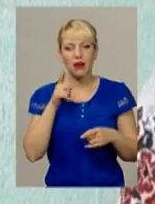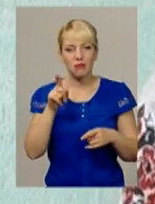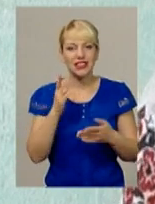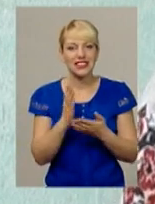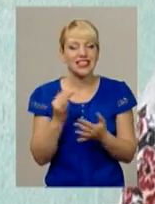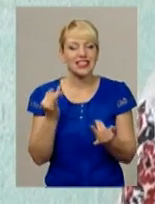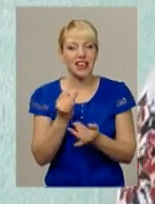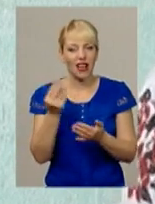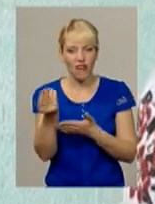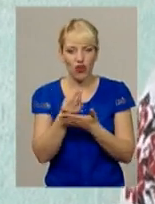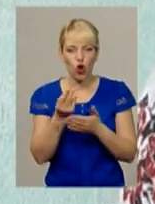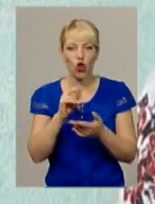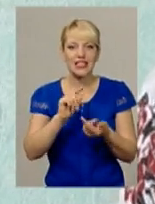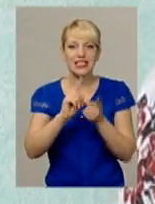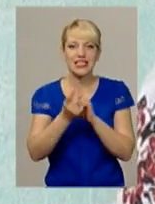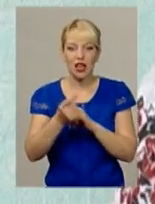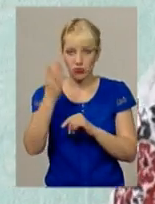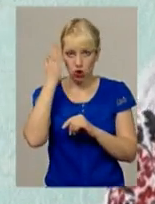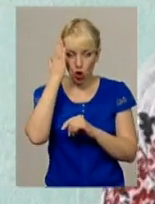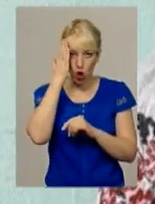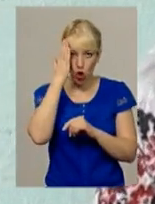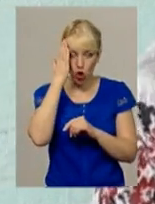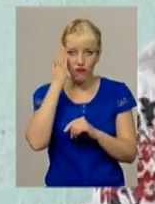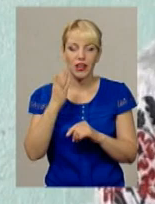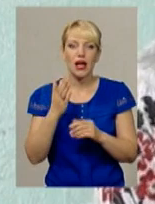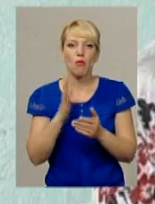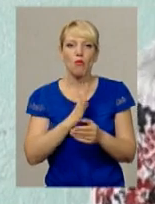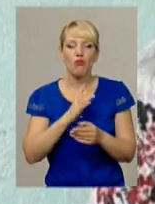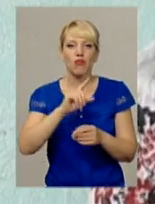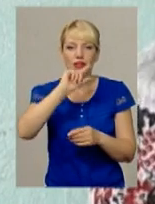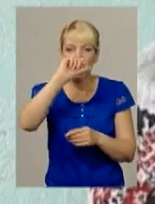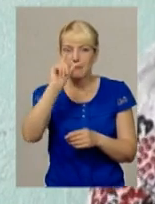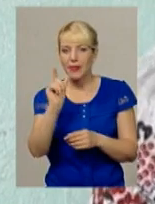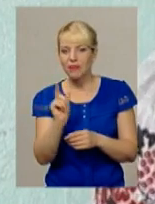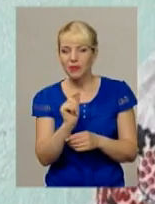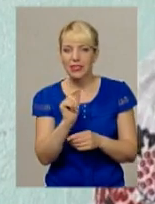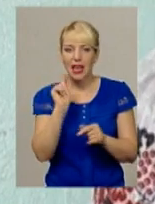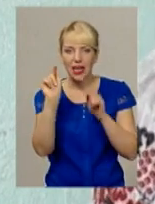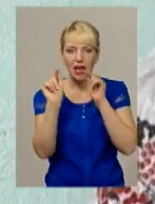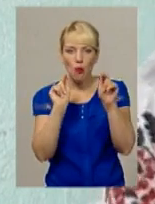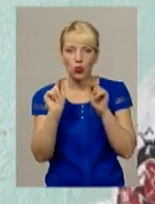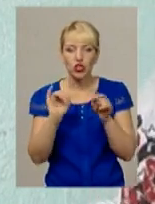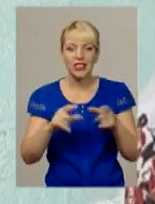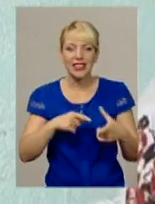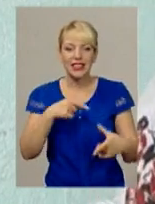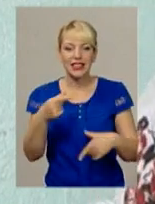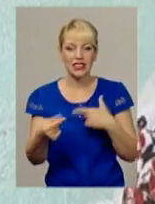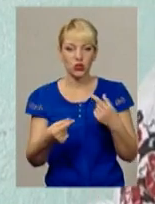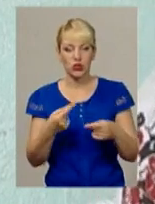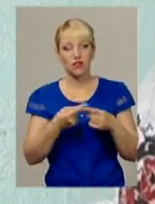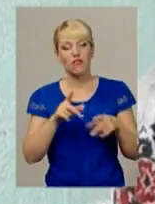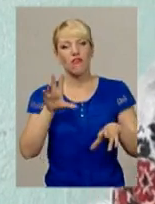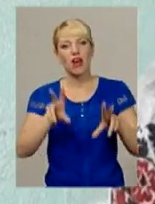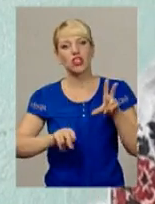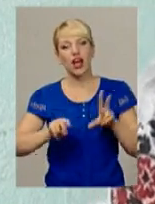коли замість голови був такий напівмісяць, і крапочки, і такі завіточки і листочки. Там вже вважається